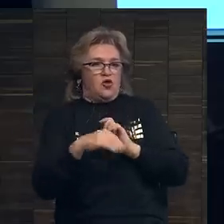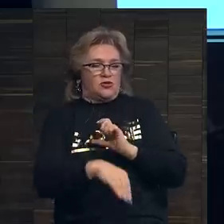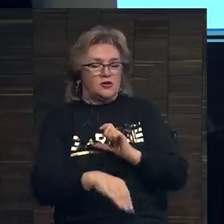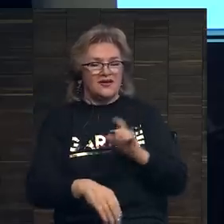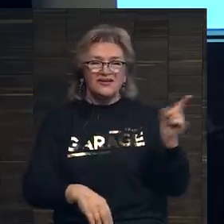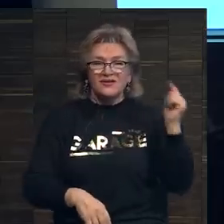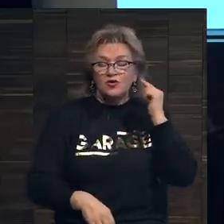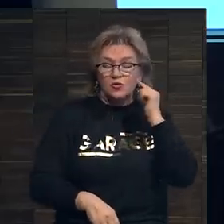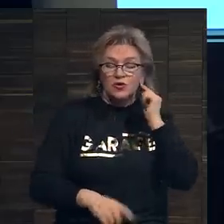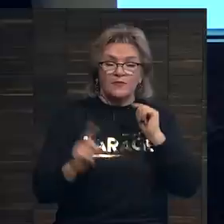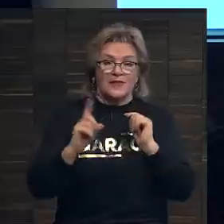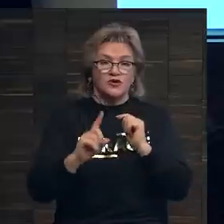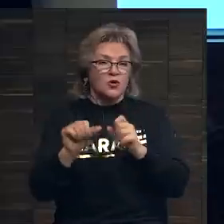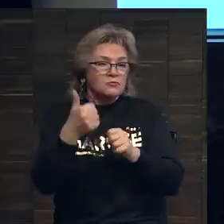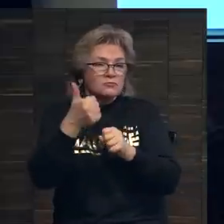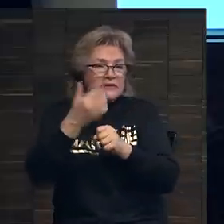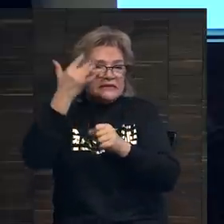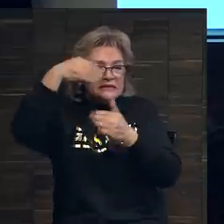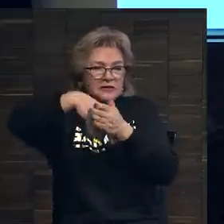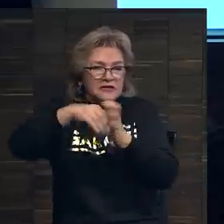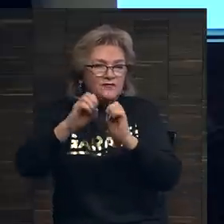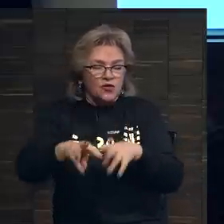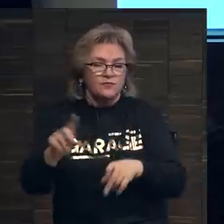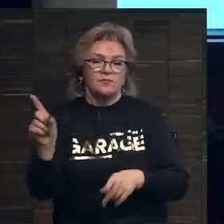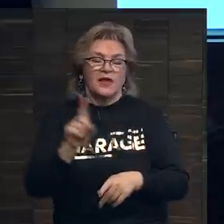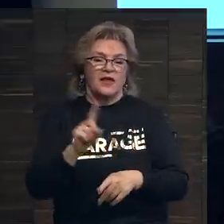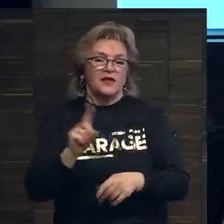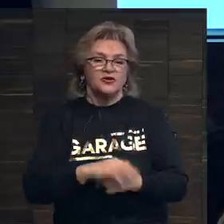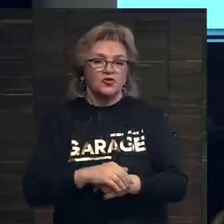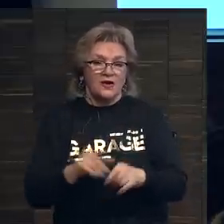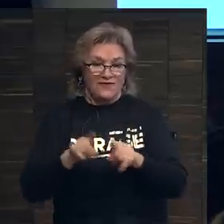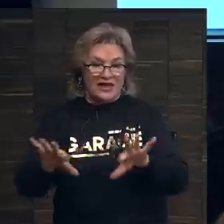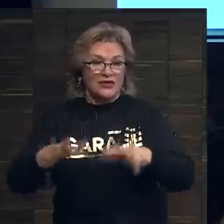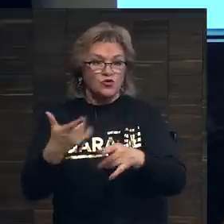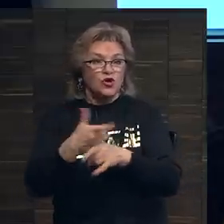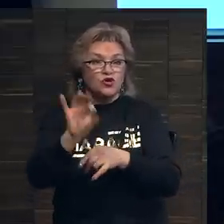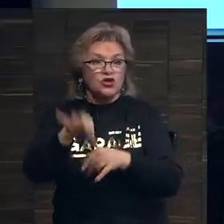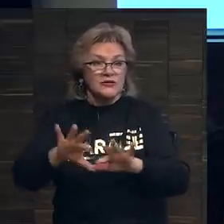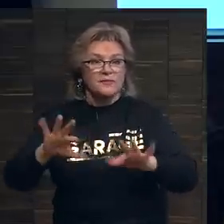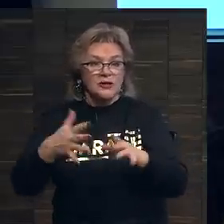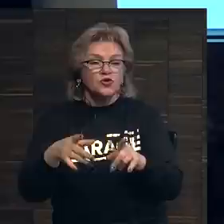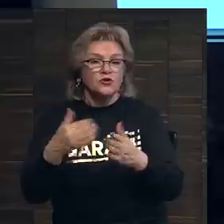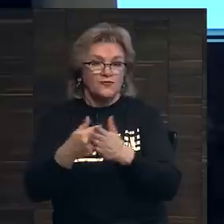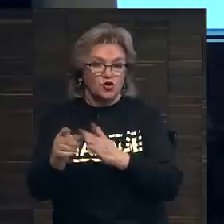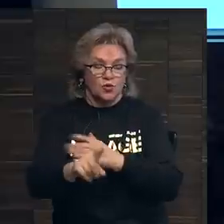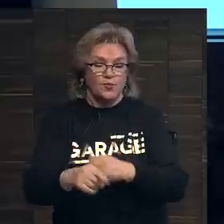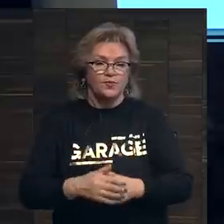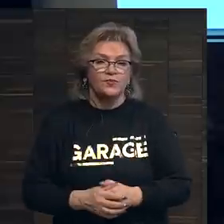Я думаю, ключ к этому в том, что в таких случаях очень часто происходит следующее.